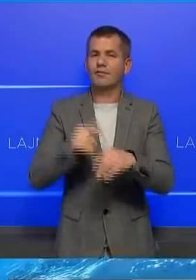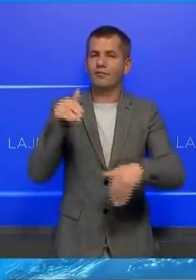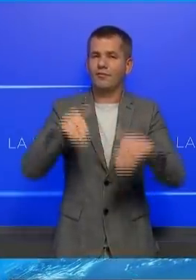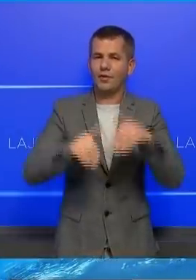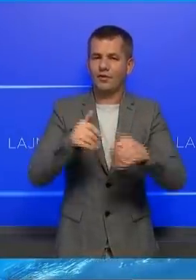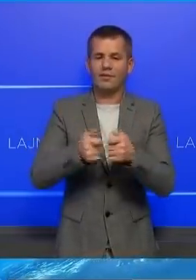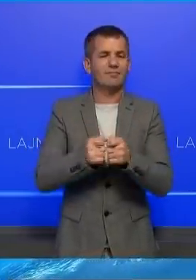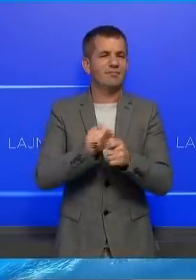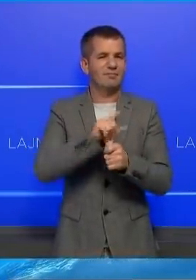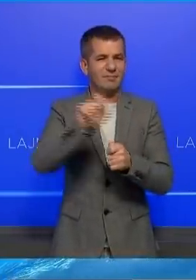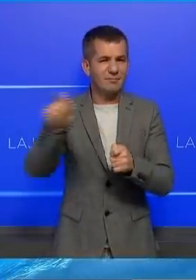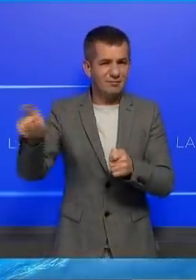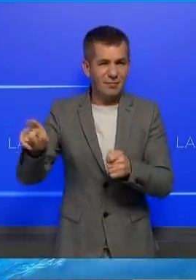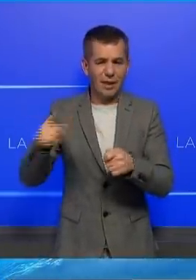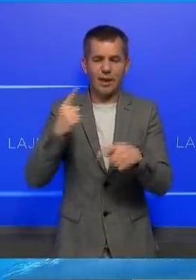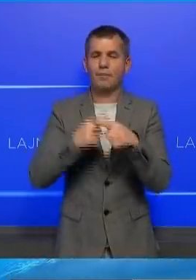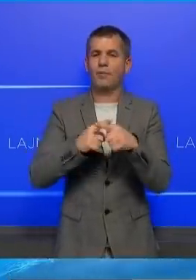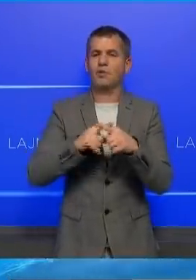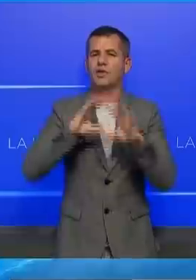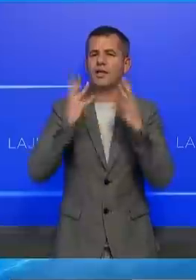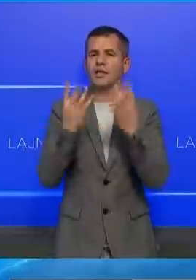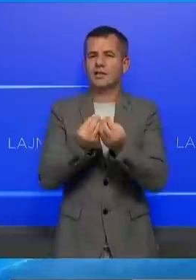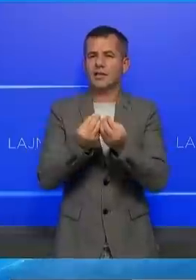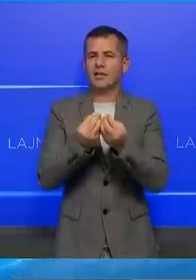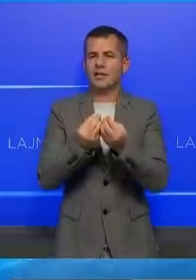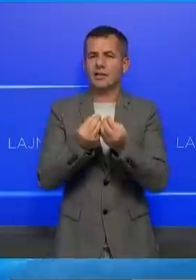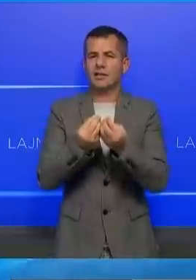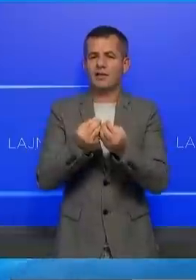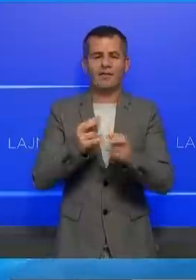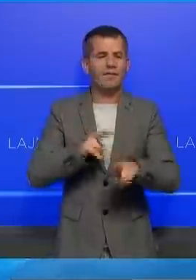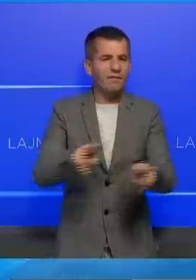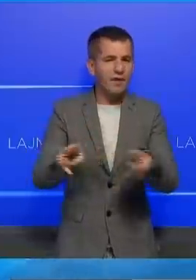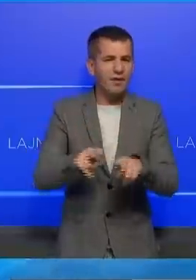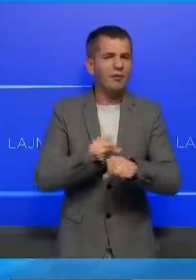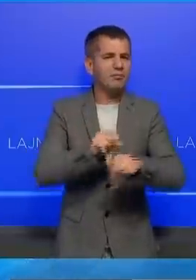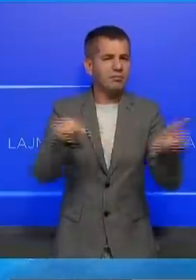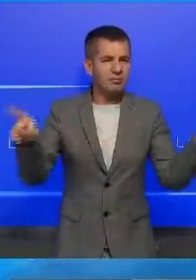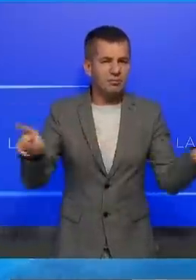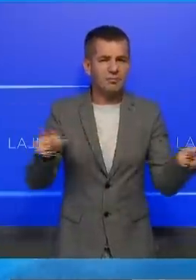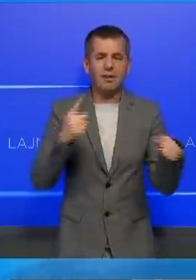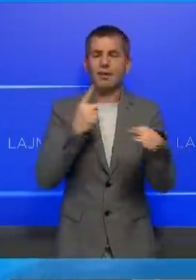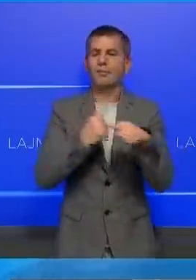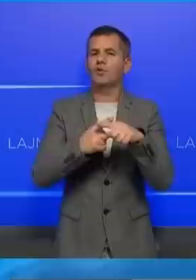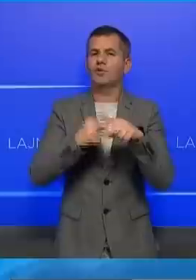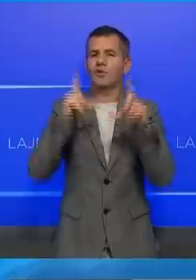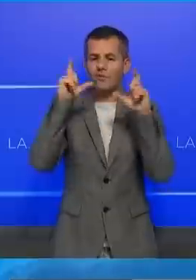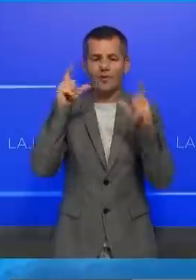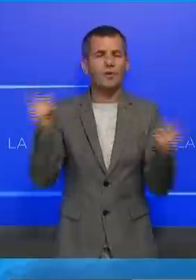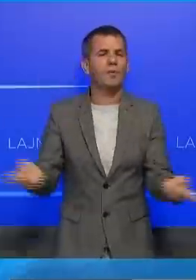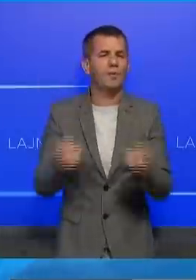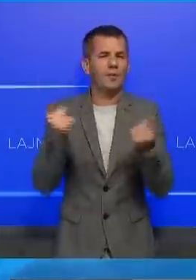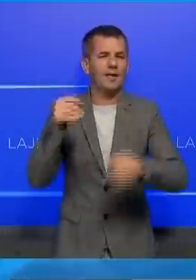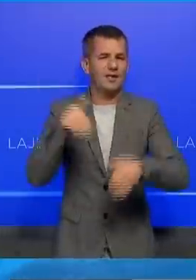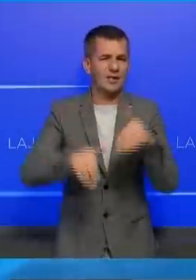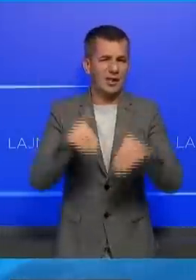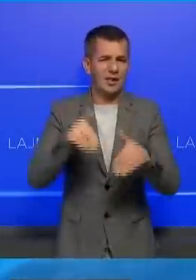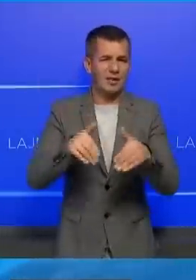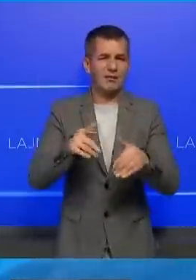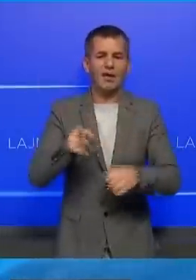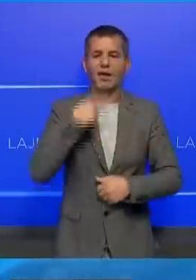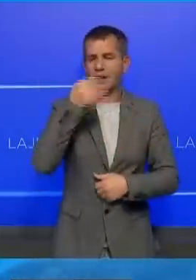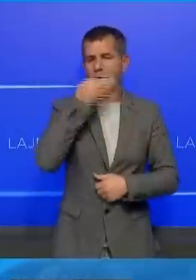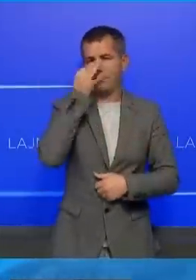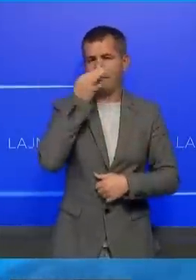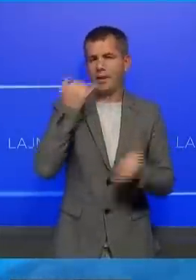SMS-ave, përmes rejeteve sociale, shpërndarje videove dhe fotove me përmbajtje elektorale, thua të në